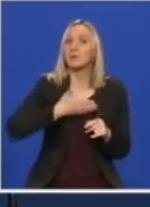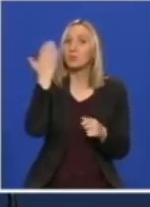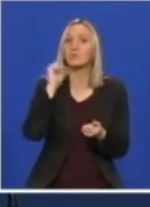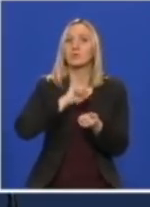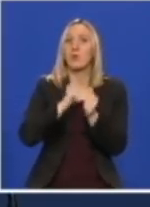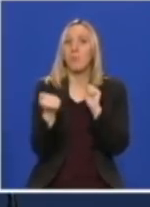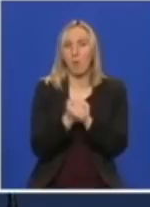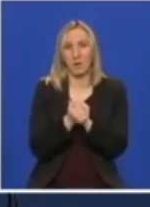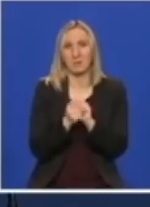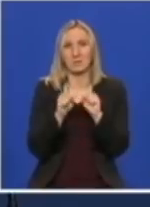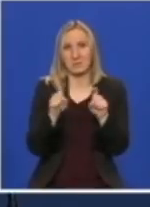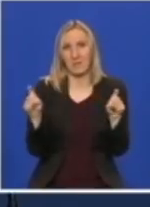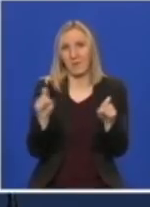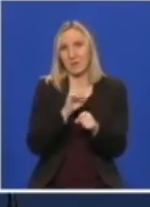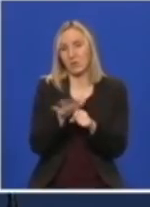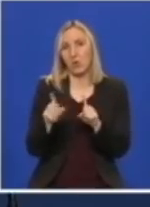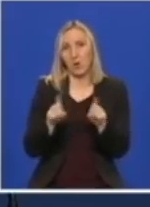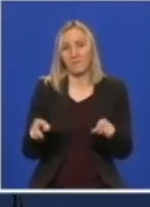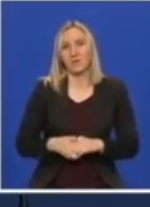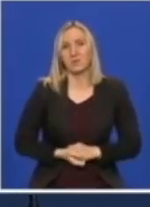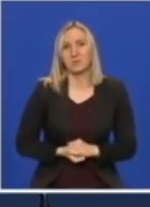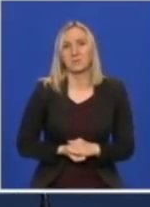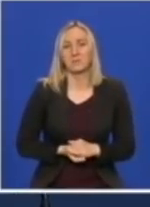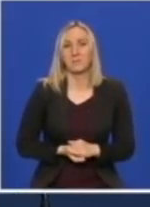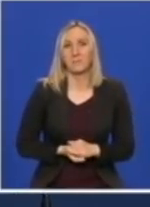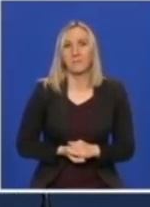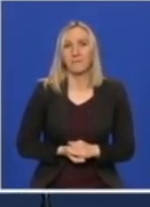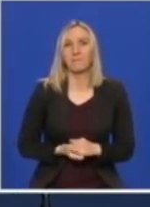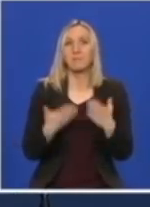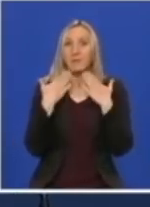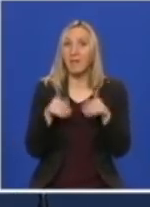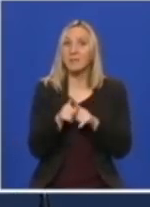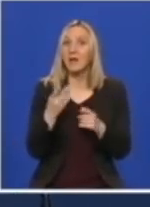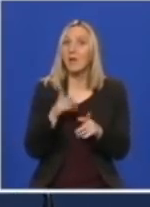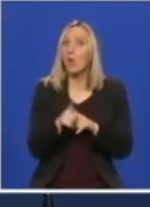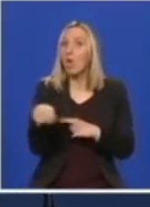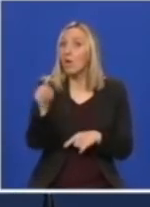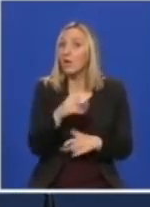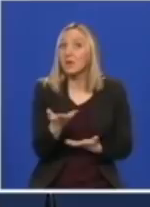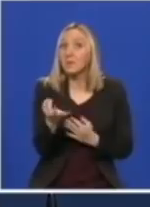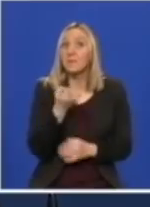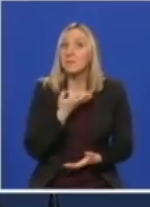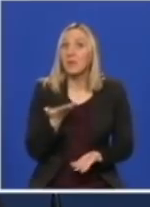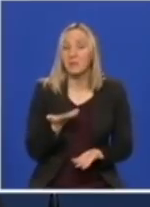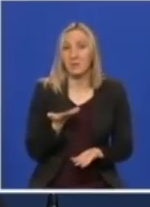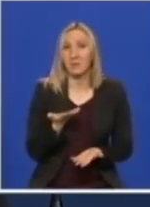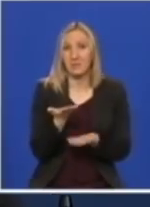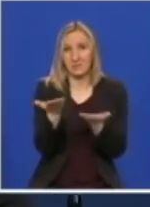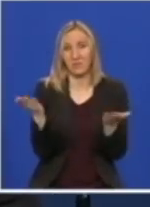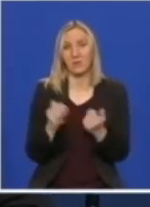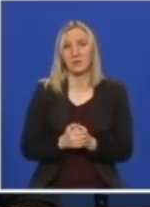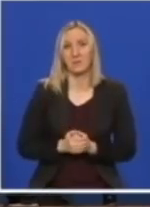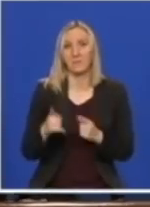boriti sa infekcijom kao što je ova. Hvala vam, dragi kolegi, možemo da počnemo sa pitanjima. Izvolite